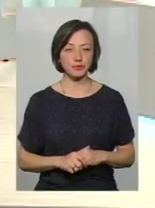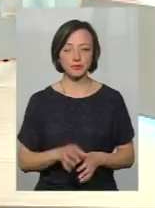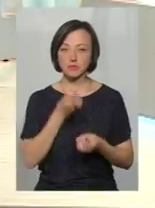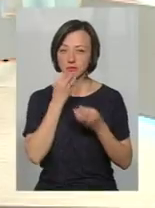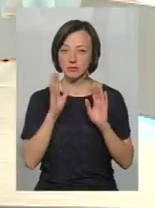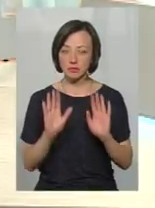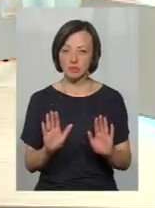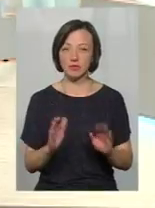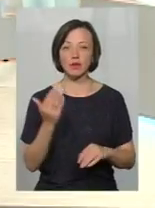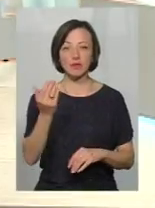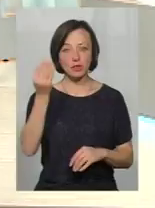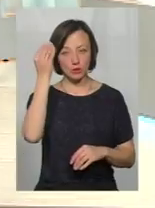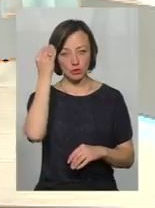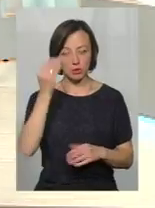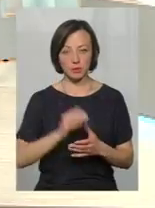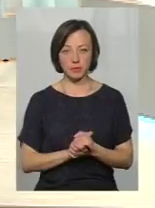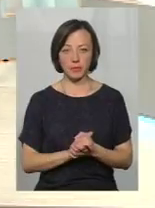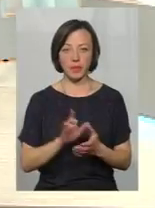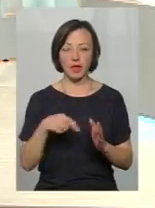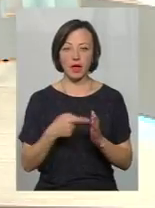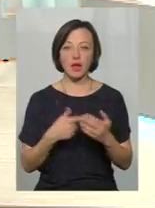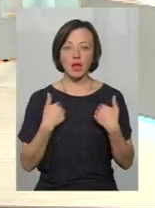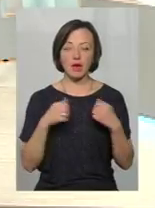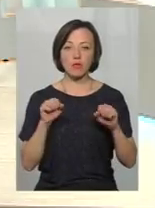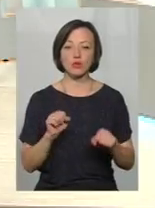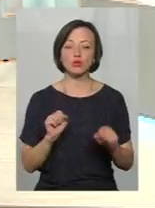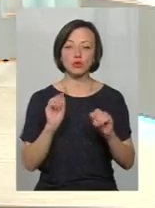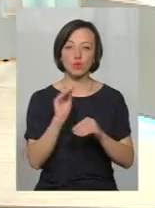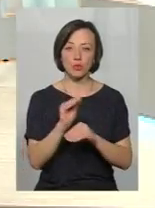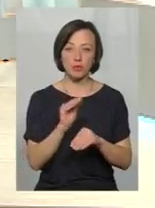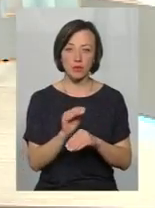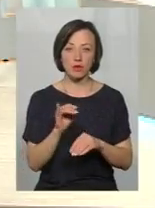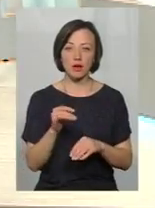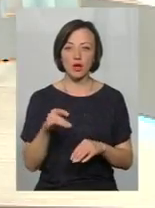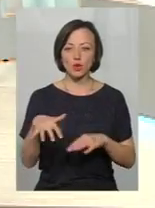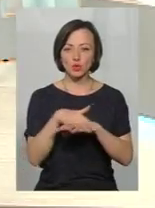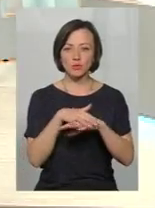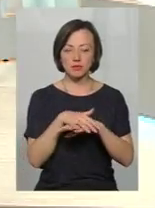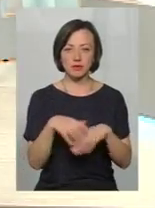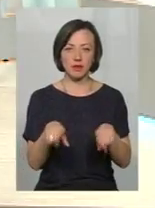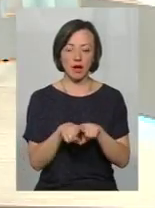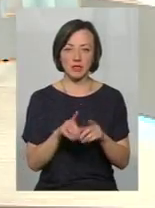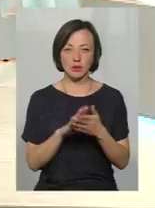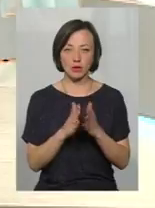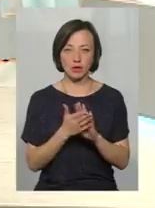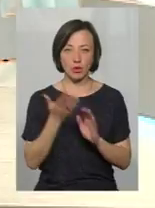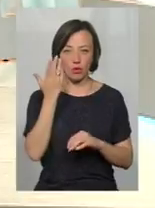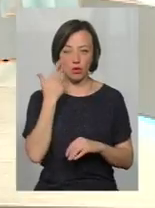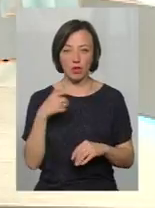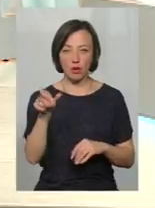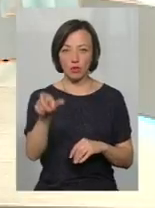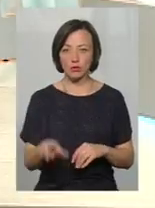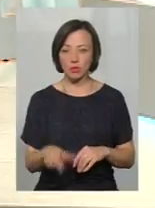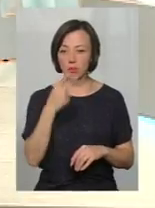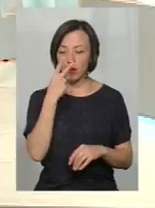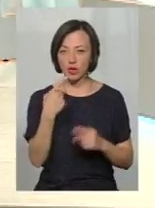Добре. А ваша думка, пане Роман? Я можу доповнити, я погоджуюсь, і Суспільний осуд. Ви розумієте, зараз така ситуація, що коли особа бачить,